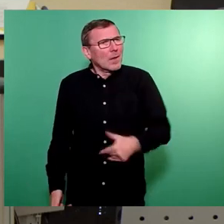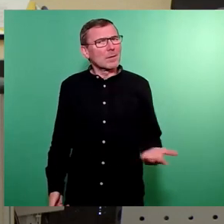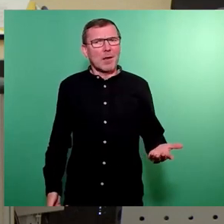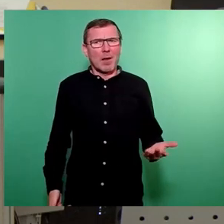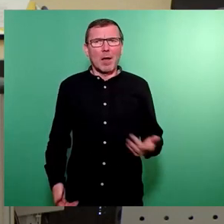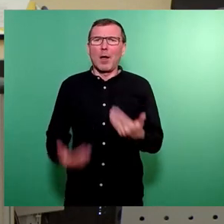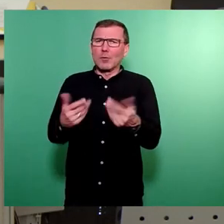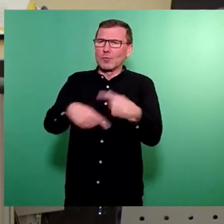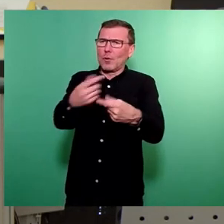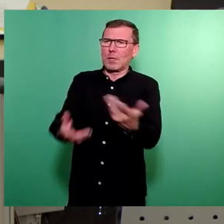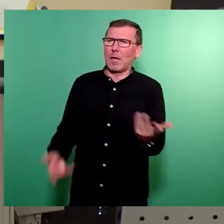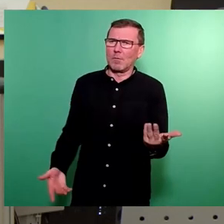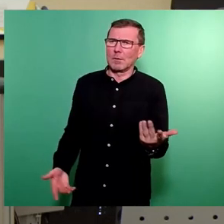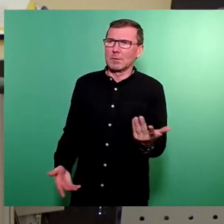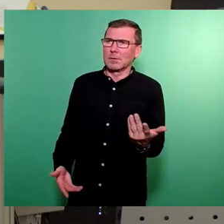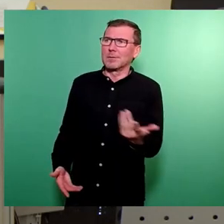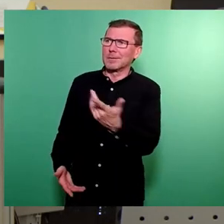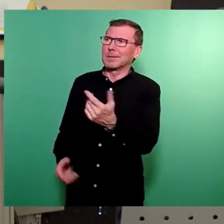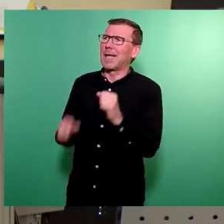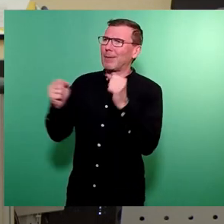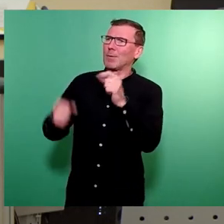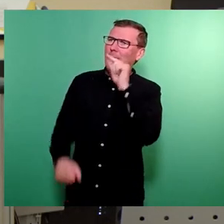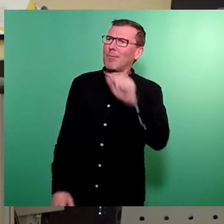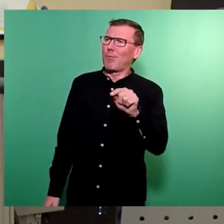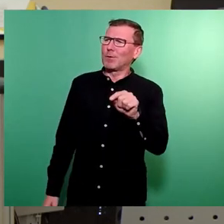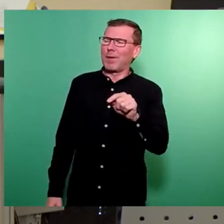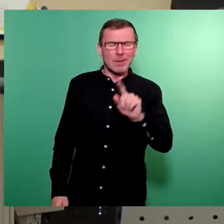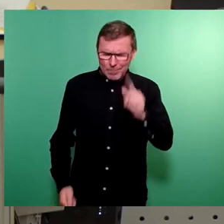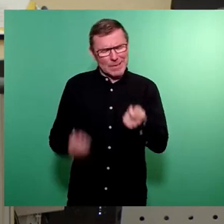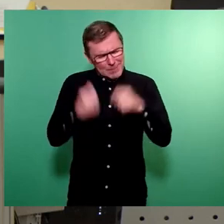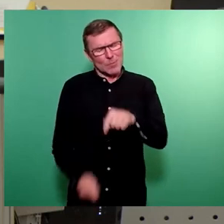das ab und es war das feste Bemühen erkennbar, am Montag einen Beschluss herbeizuführen.